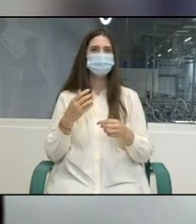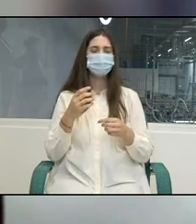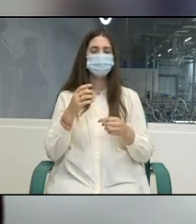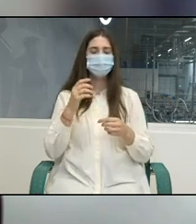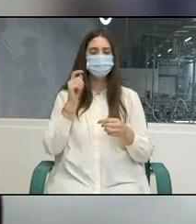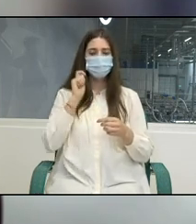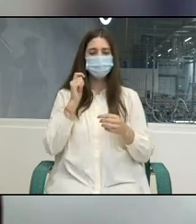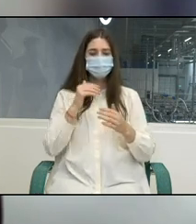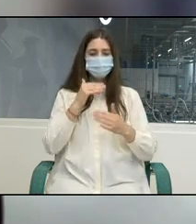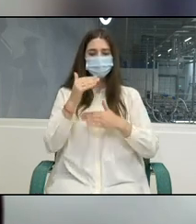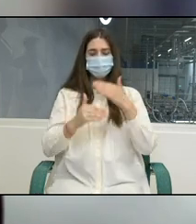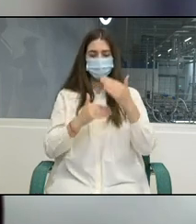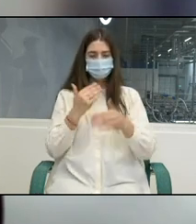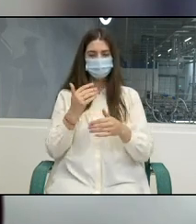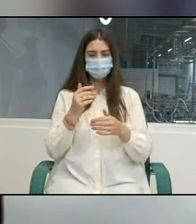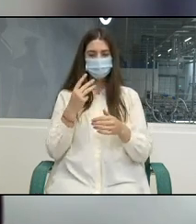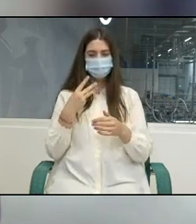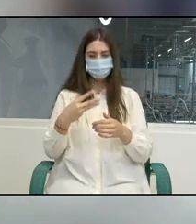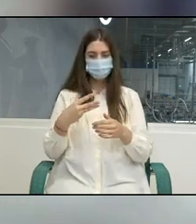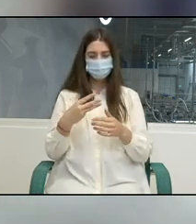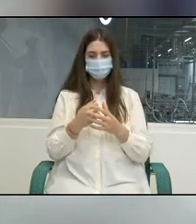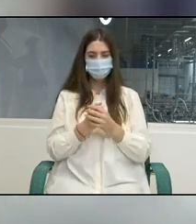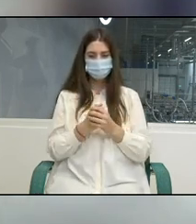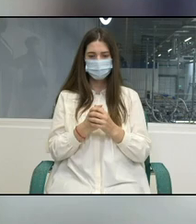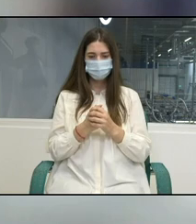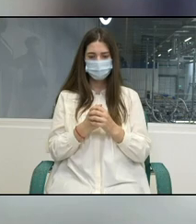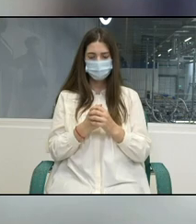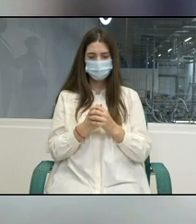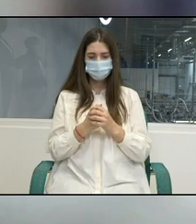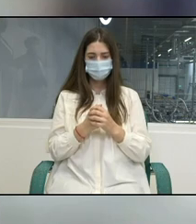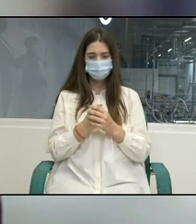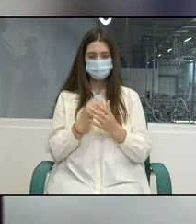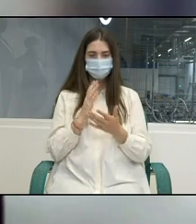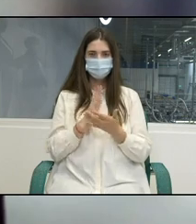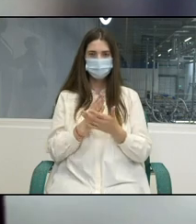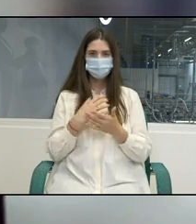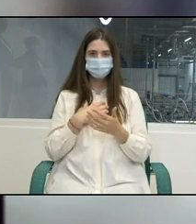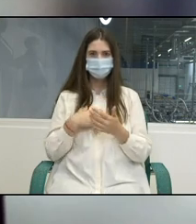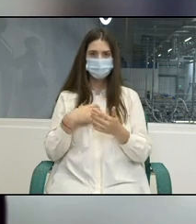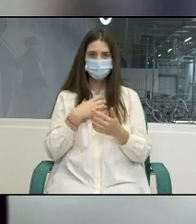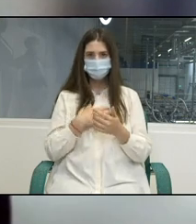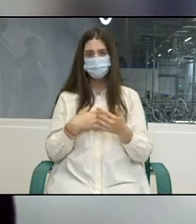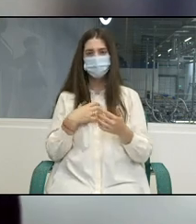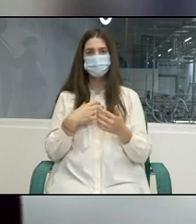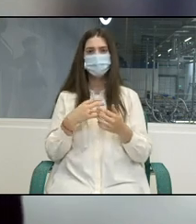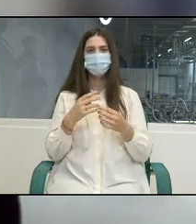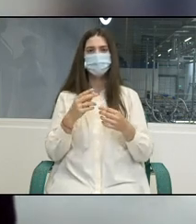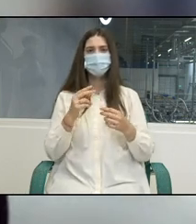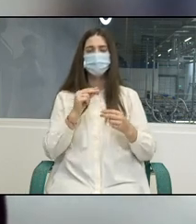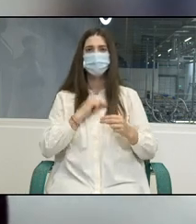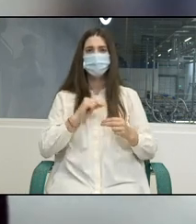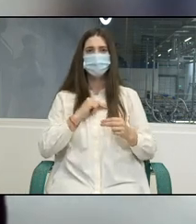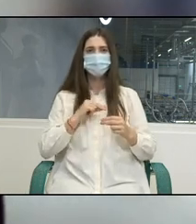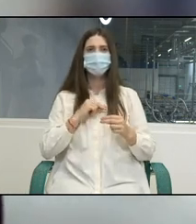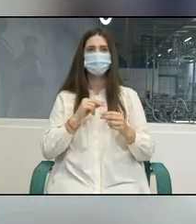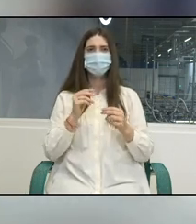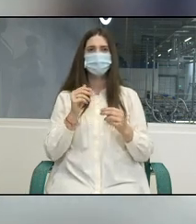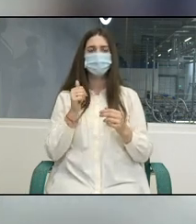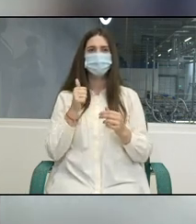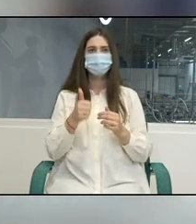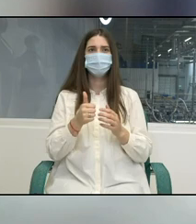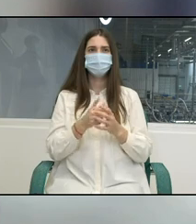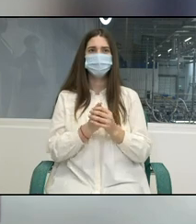vârstă. Cred că asta ne oferă, de fapt, un indiciu foarte clar al importanței muncii decente. Totuși,